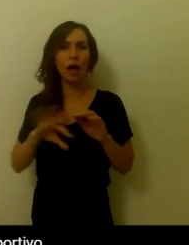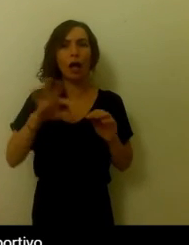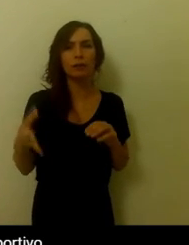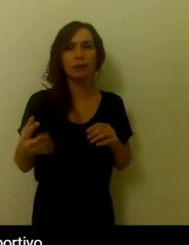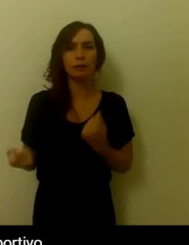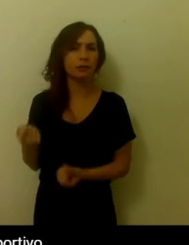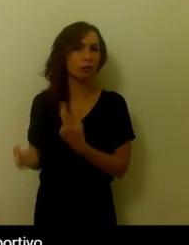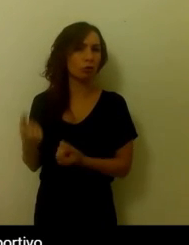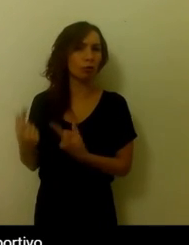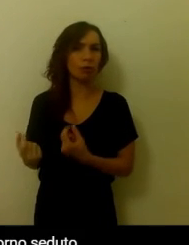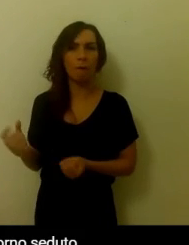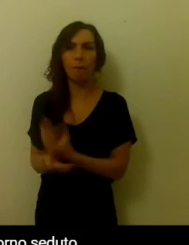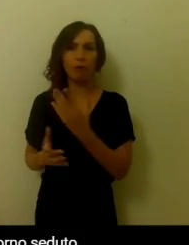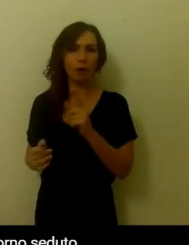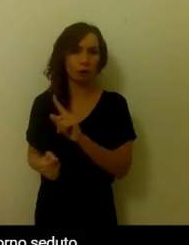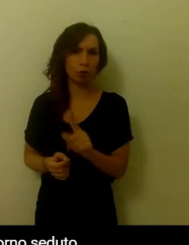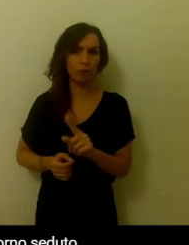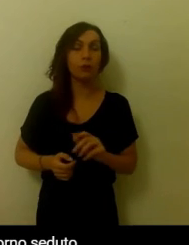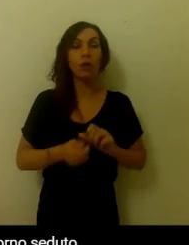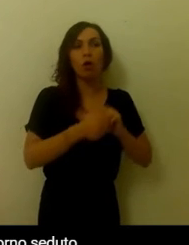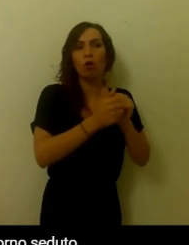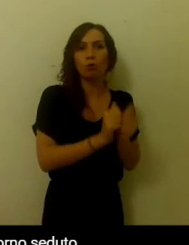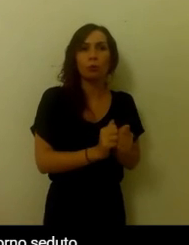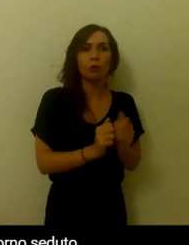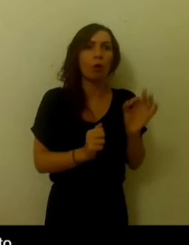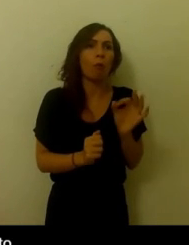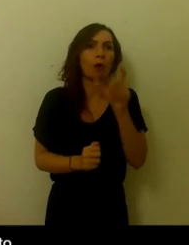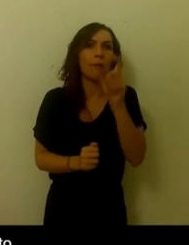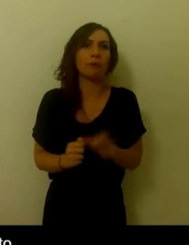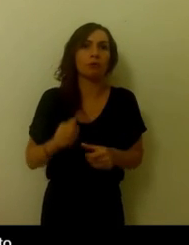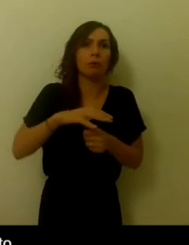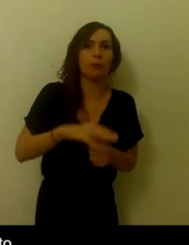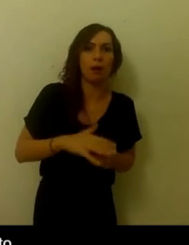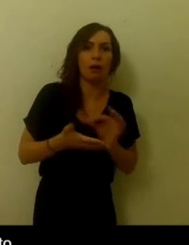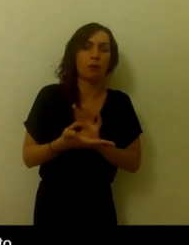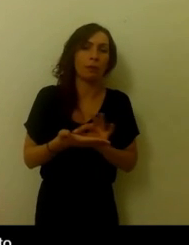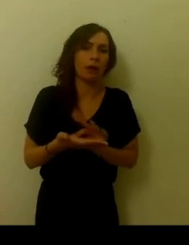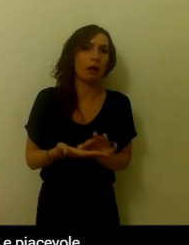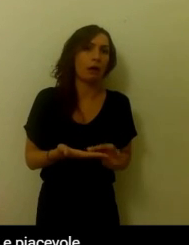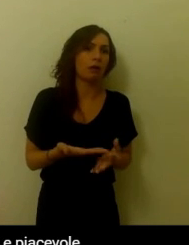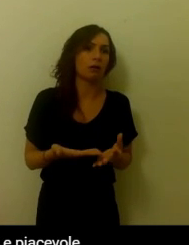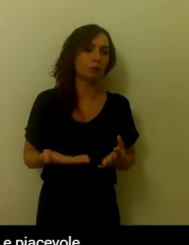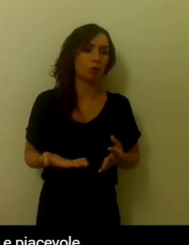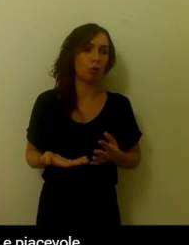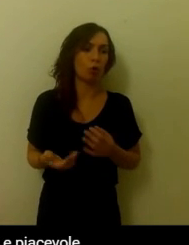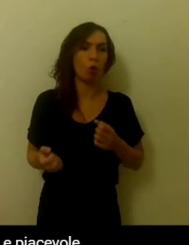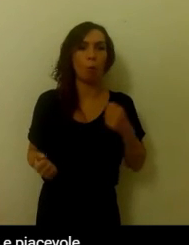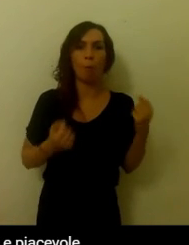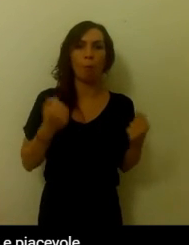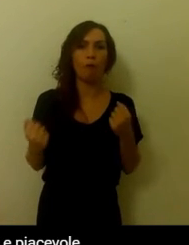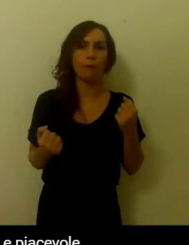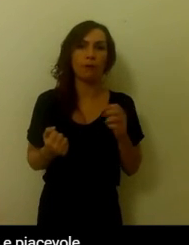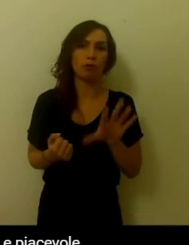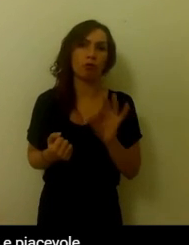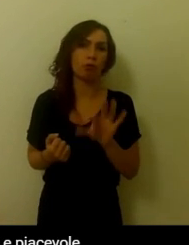Per quanto riguarda invece uno sportivo, ma una persona magari che fa l'impiegato 12 ore al giorno seduto tra macchina e tutto, il movimento deve scegliere tra quello che